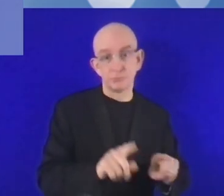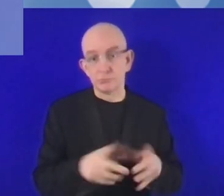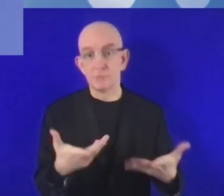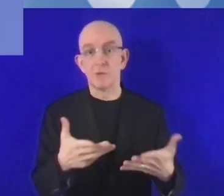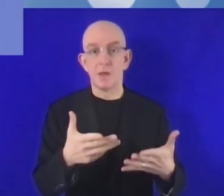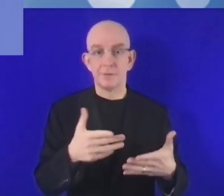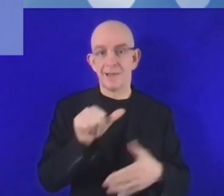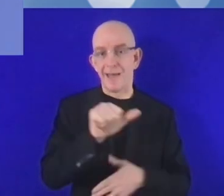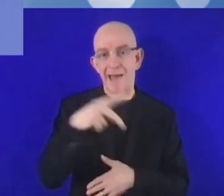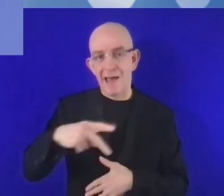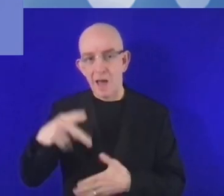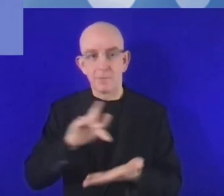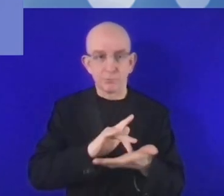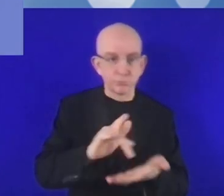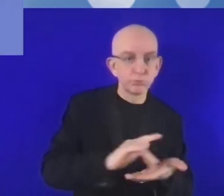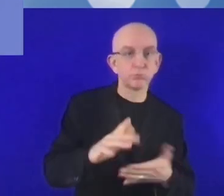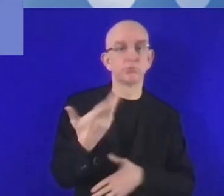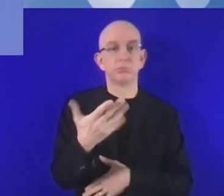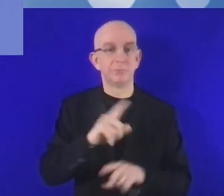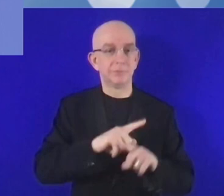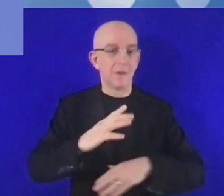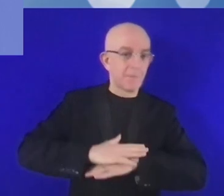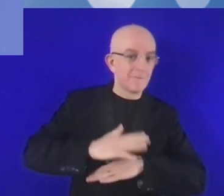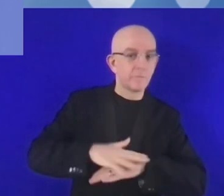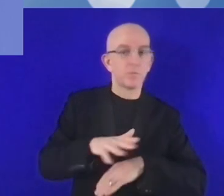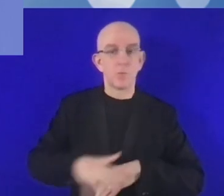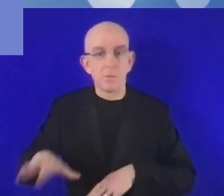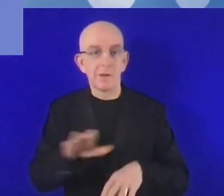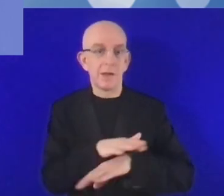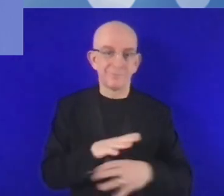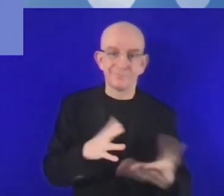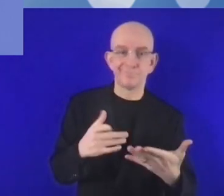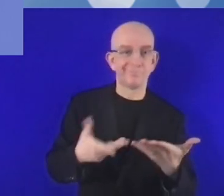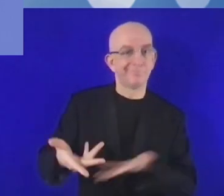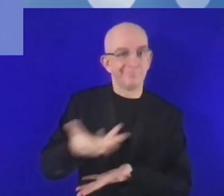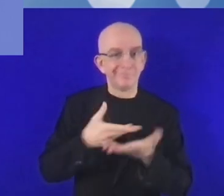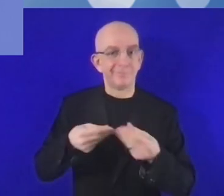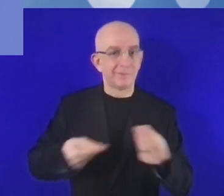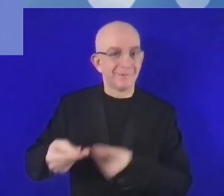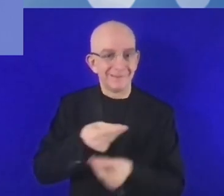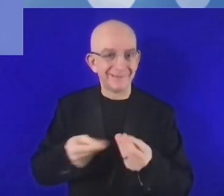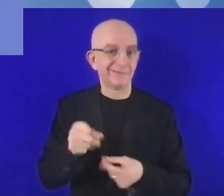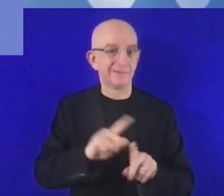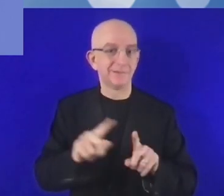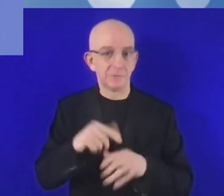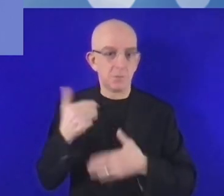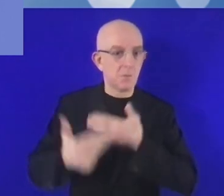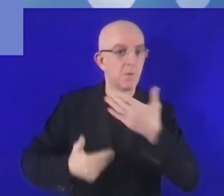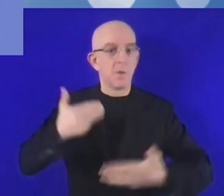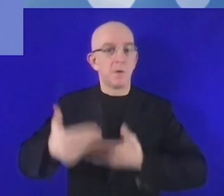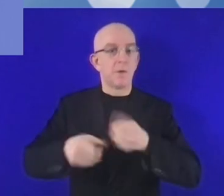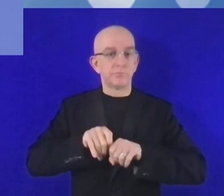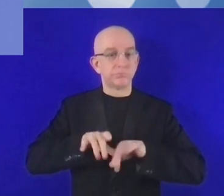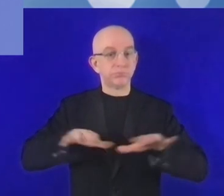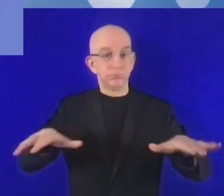طريقة عملها وخاصة وسائل التواصل الاجتماعي التي